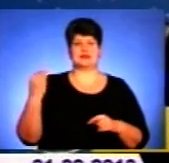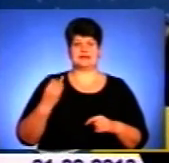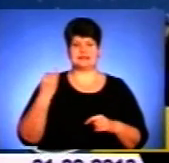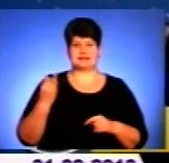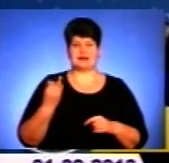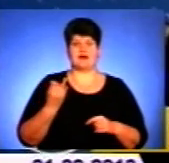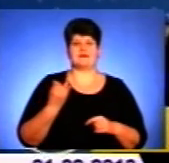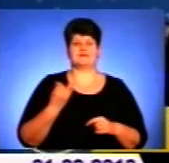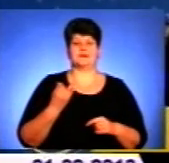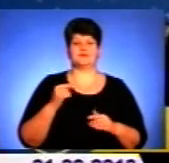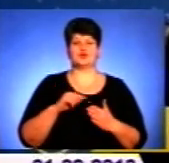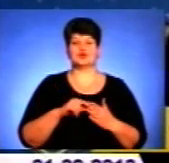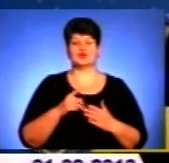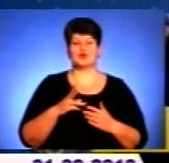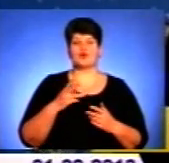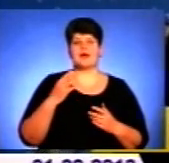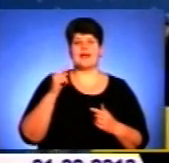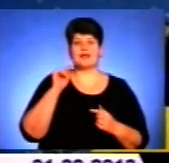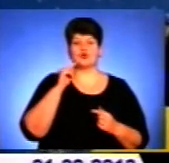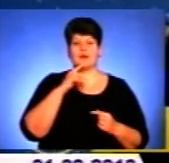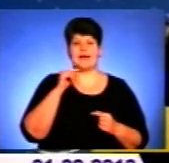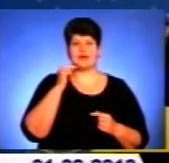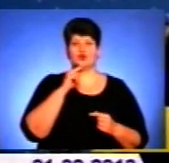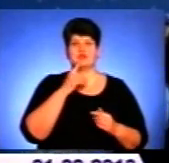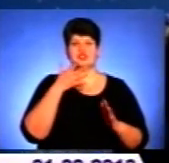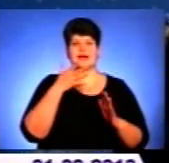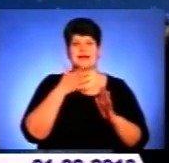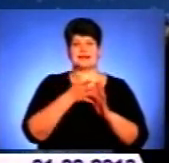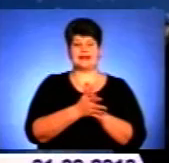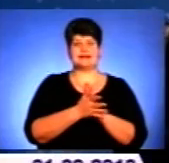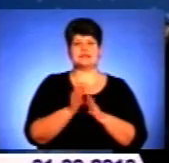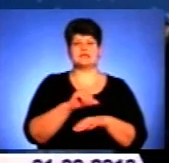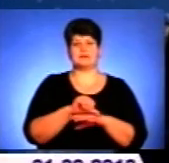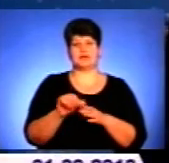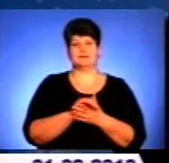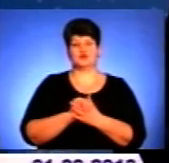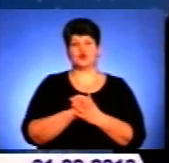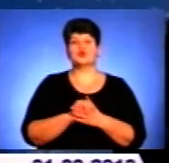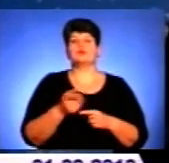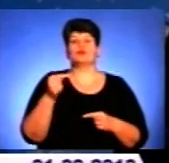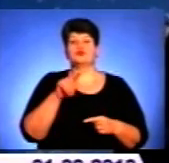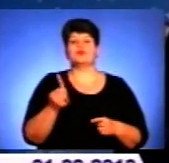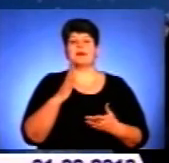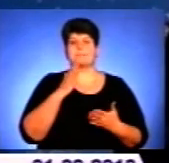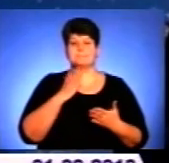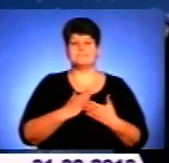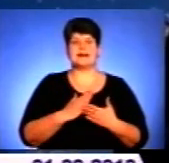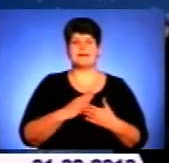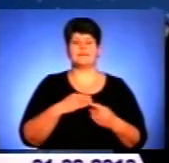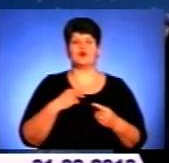економіки економічна інтеграція з Митним Союзом. Тому що ми маємо